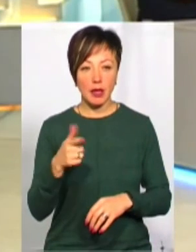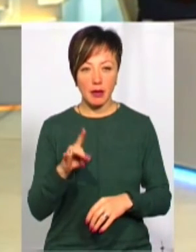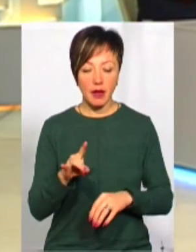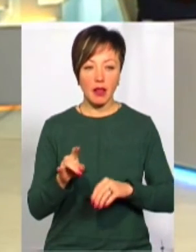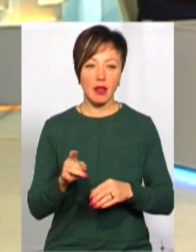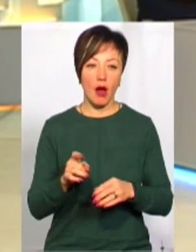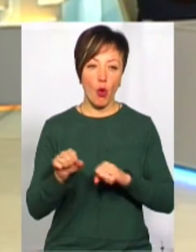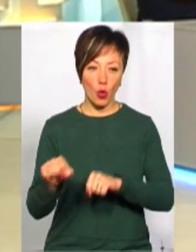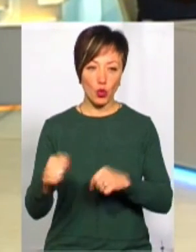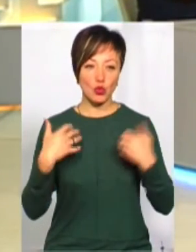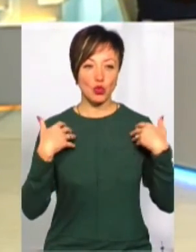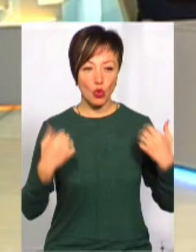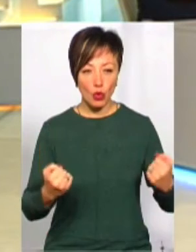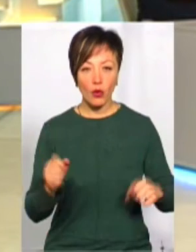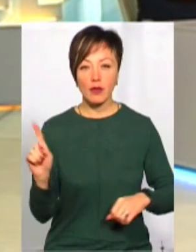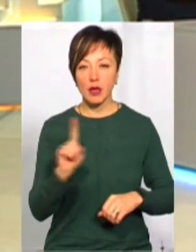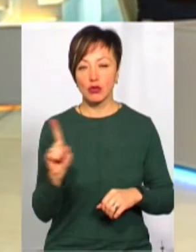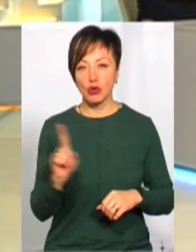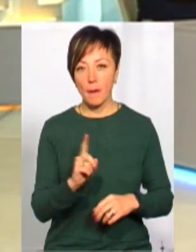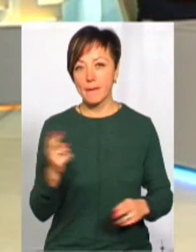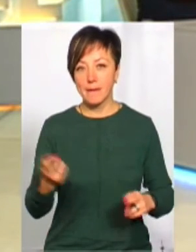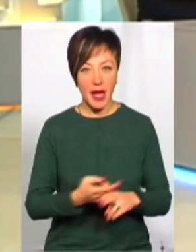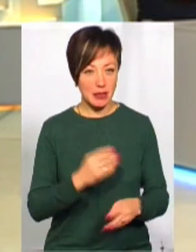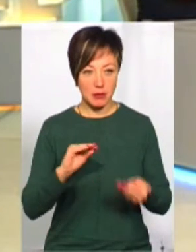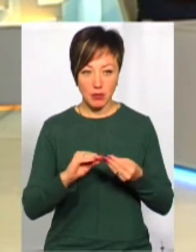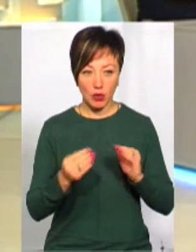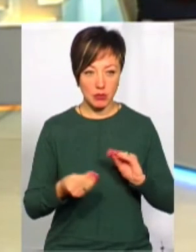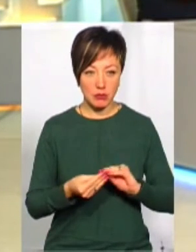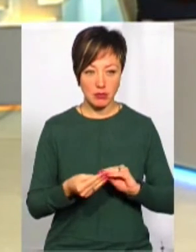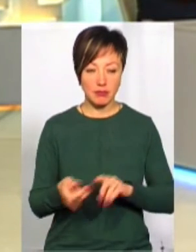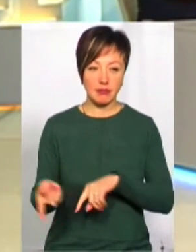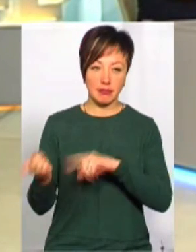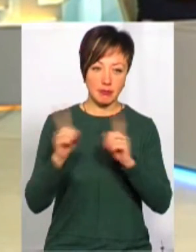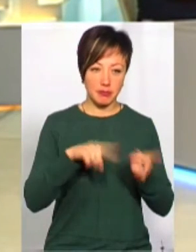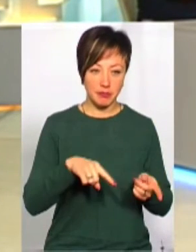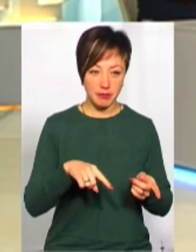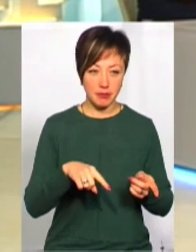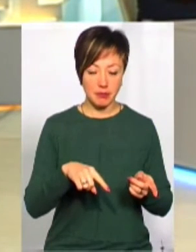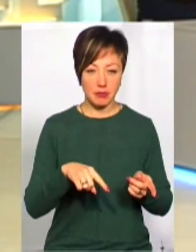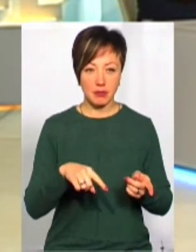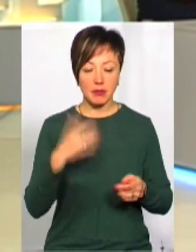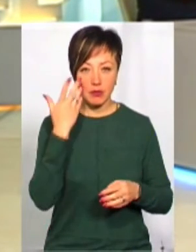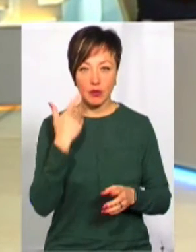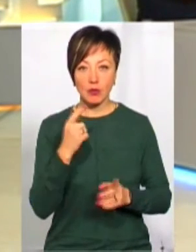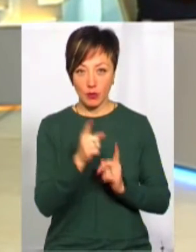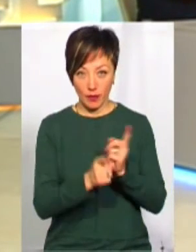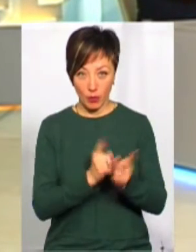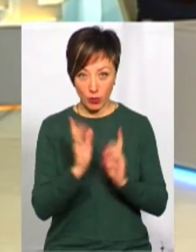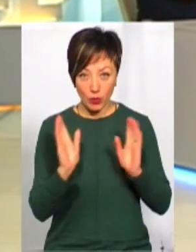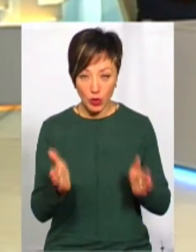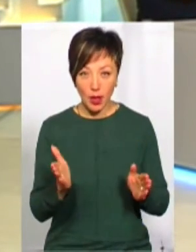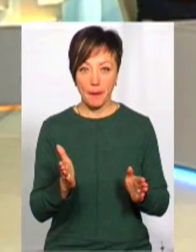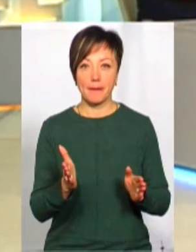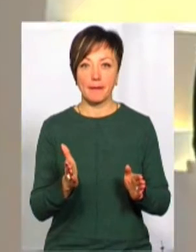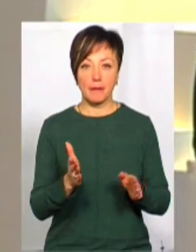охорони здоров'я, для того, щоб, скажімо, без проблем перейти під час реформування вже